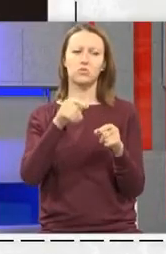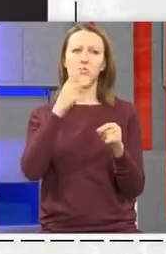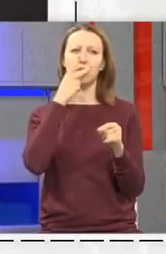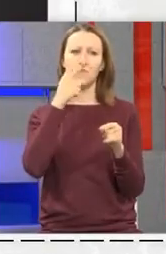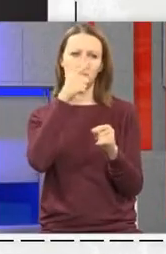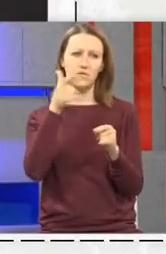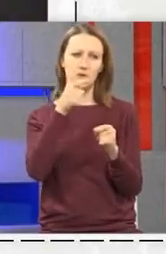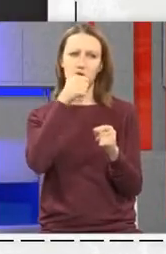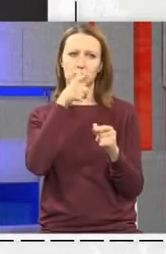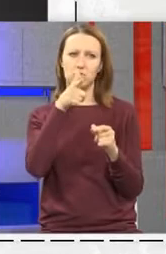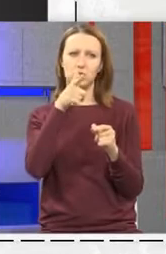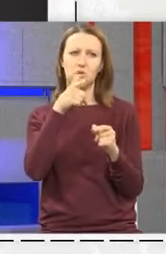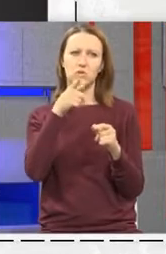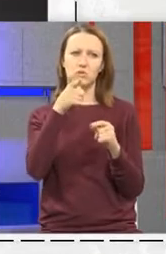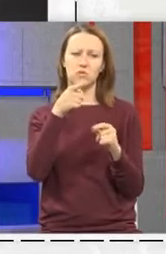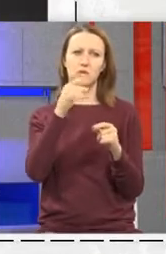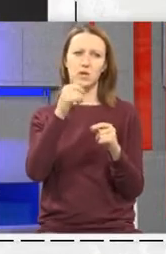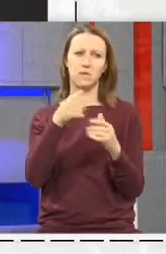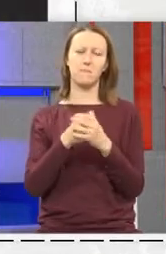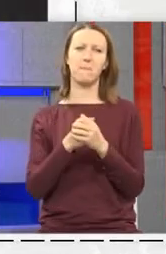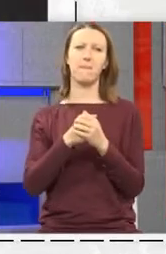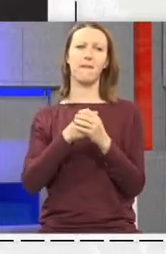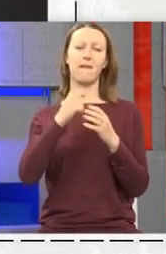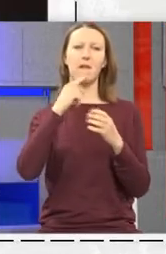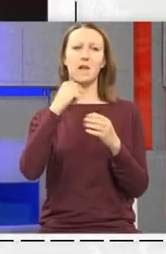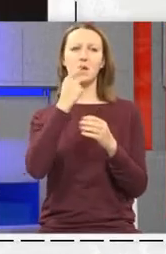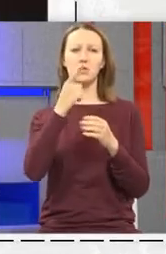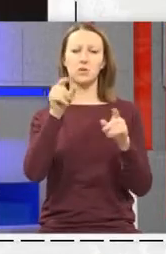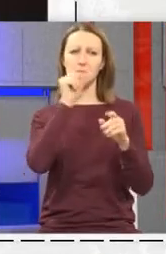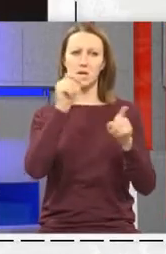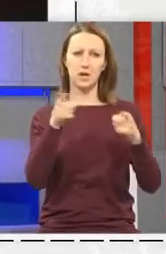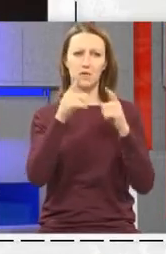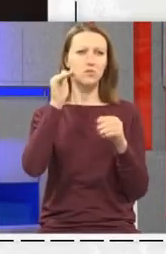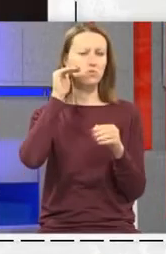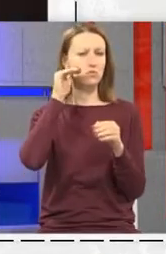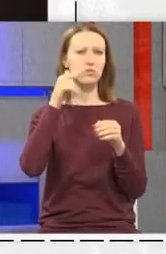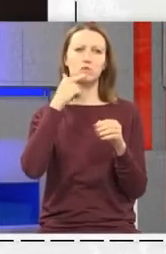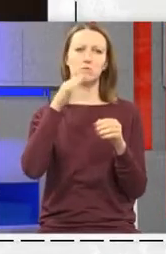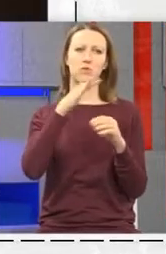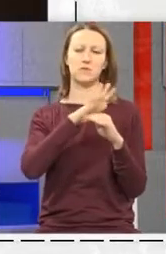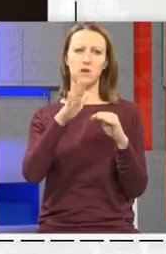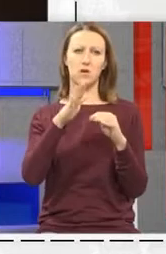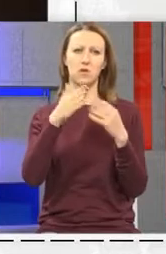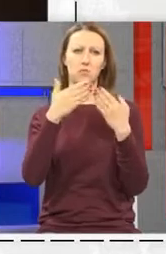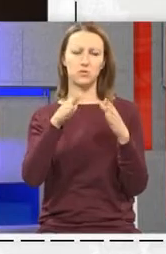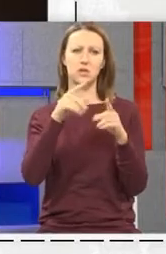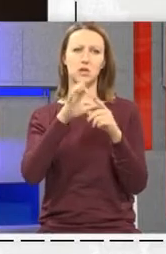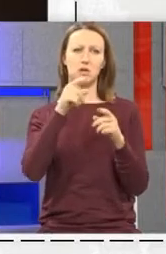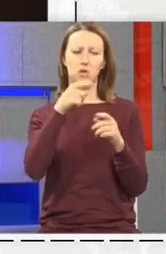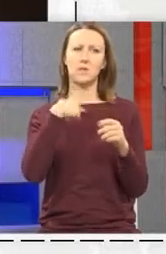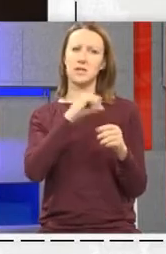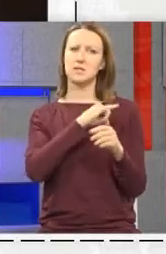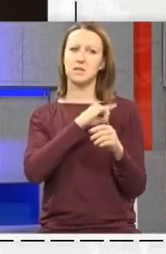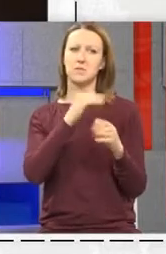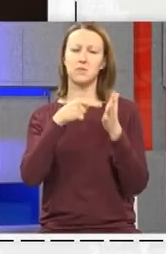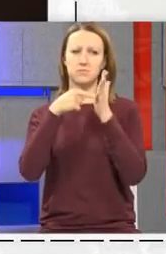Video je ono što skulpture su I evo smo već nosi nam koncert Čućemo glazbu čuti I ćemo pustiti svakako i dio toga Pa me